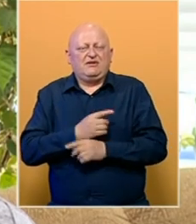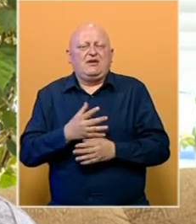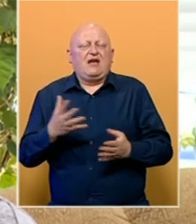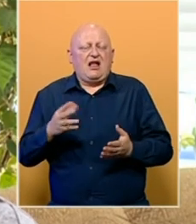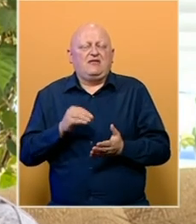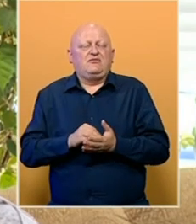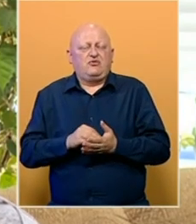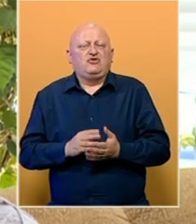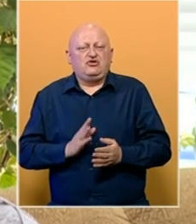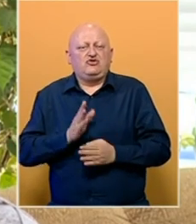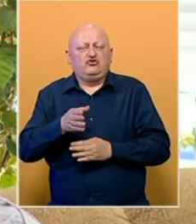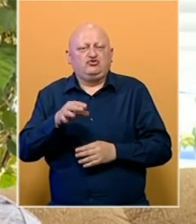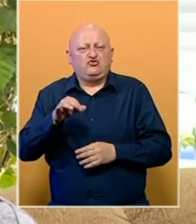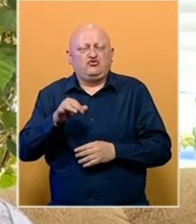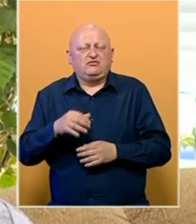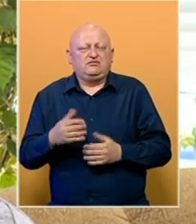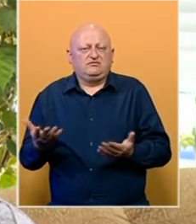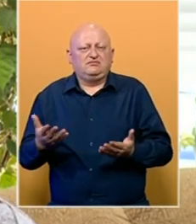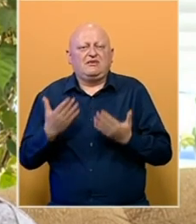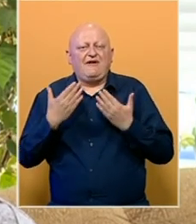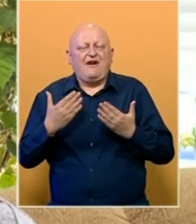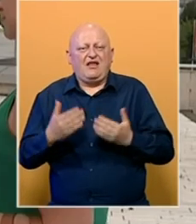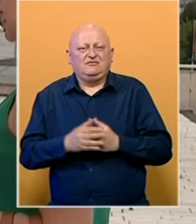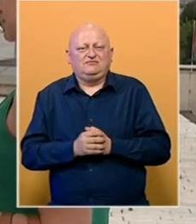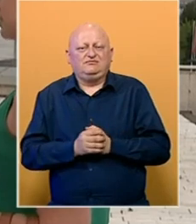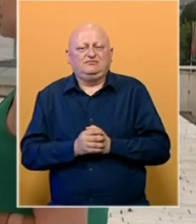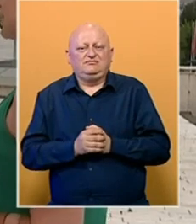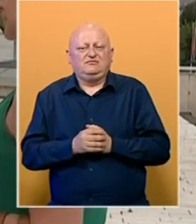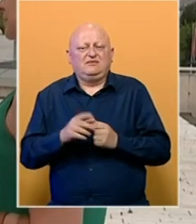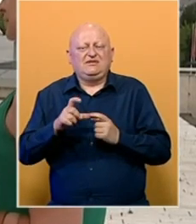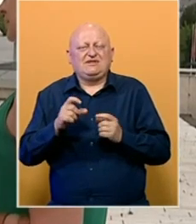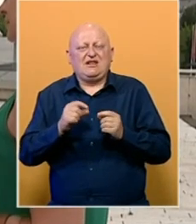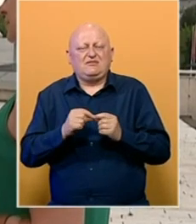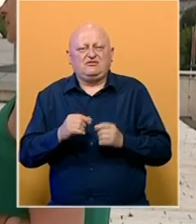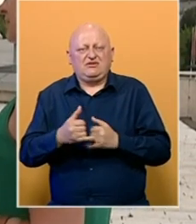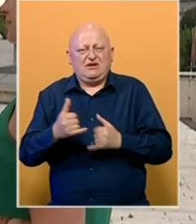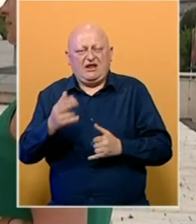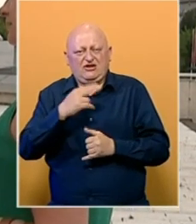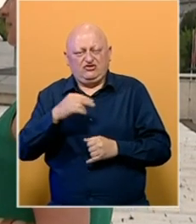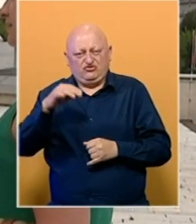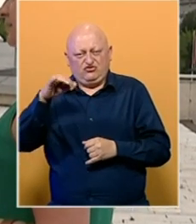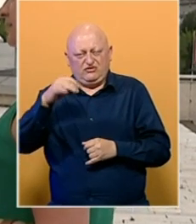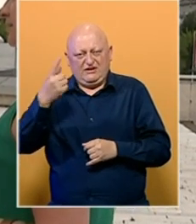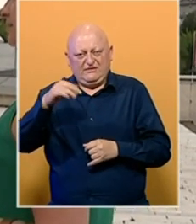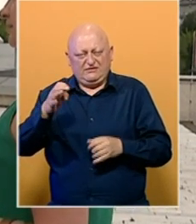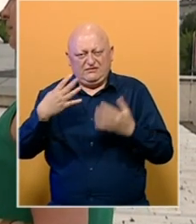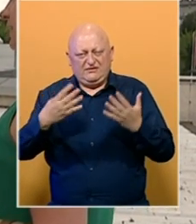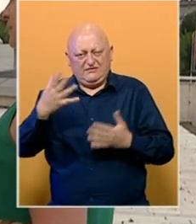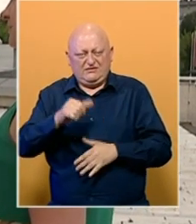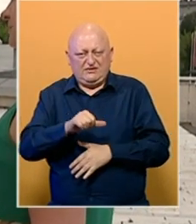broj nas je došao. Tako da, hvala. Selim Bešlagić, gradonačelnik Tuzle 1995.